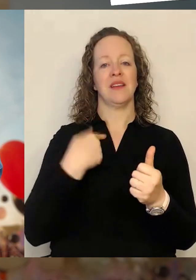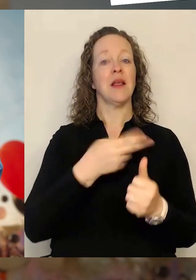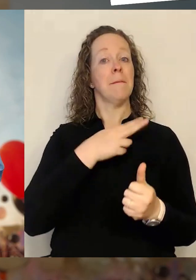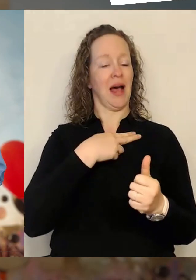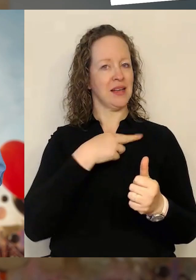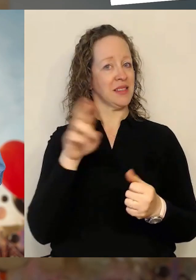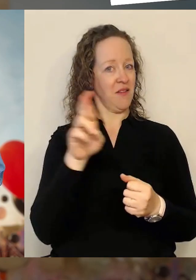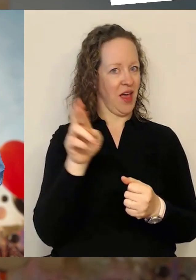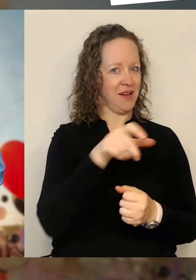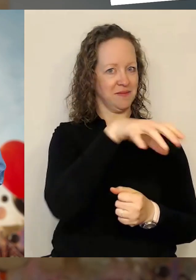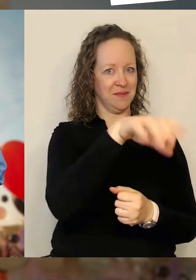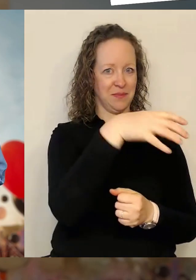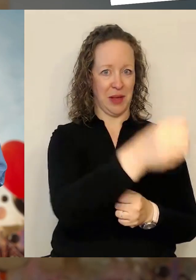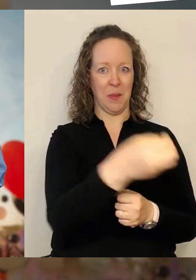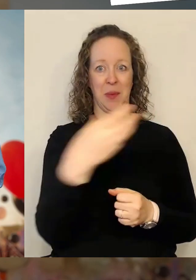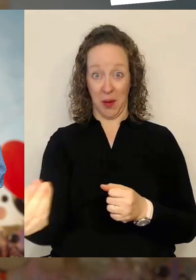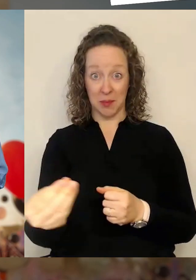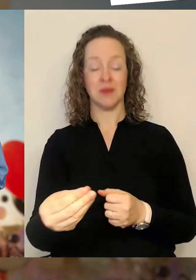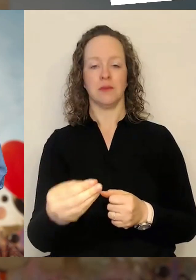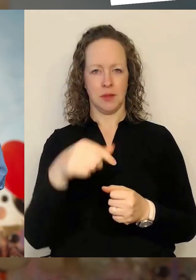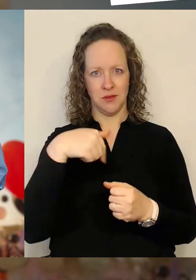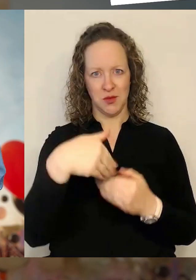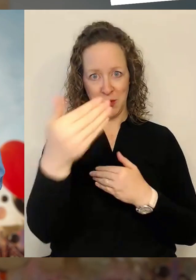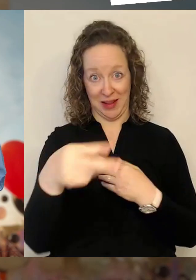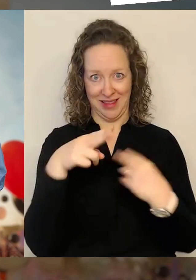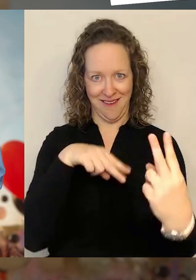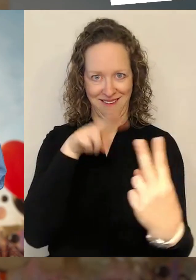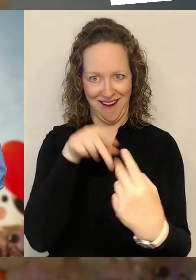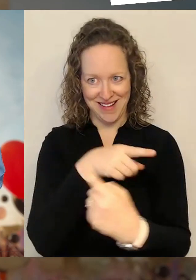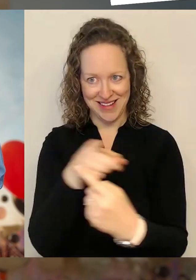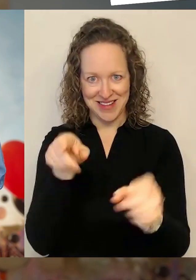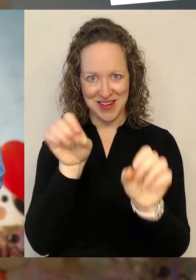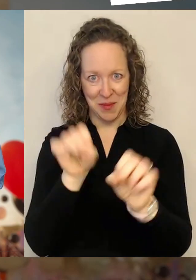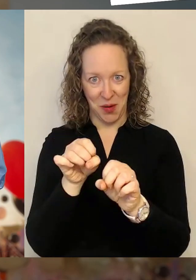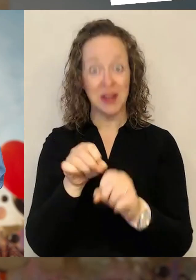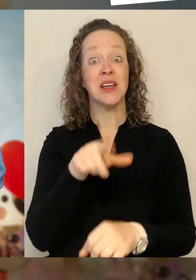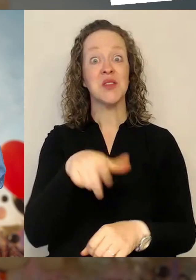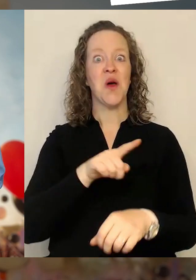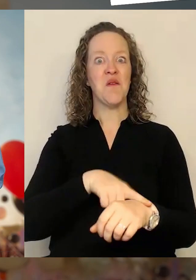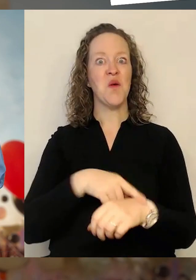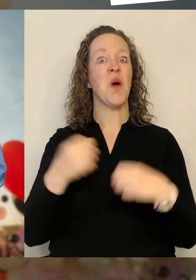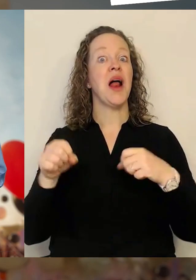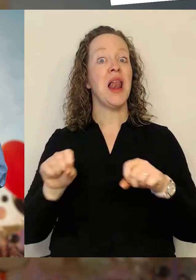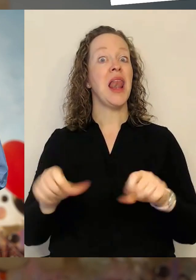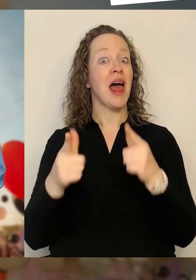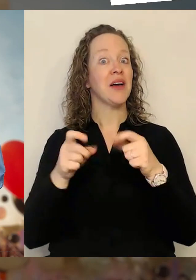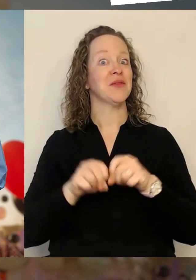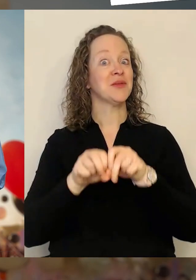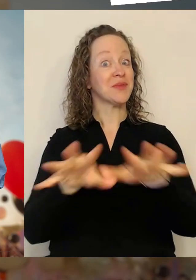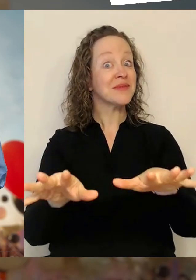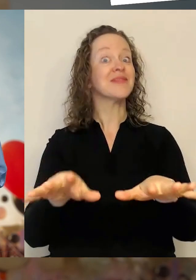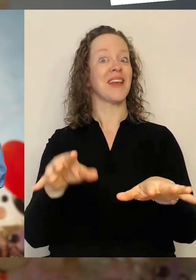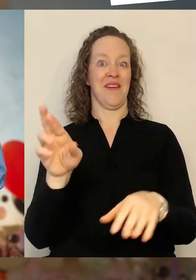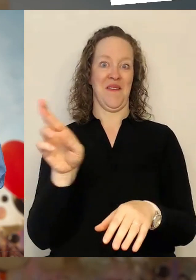Zuschauerinnen und Zuschauer, heute auch noch kennenlernen. Wir haben sie nämlich auch live dabei. Um 12 Uhr lohnt sich das Einschalten. Dann lernt ihr die